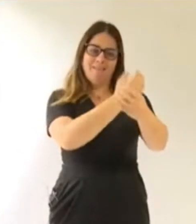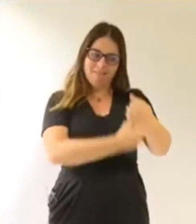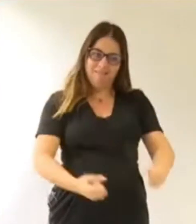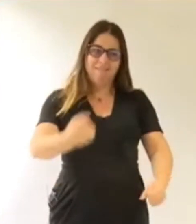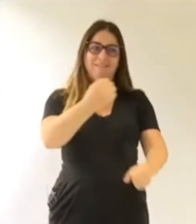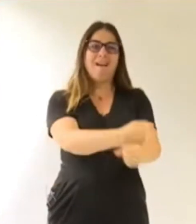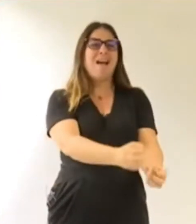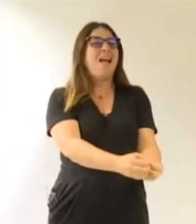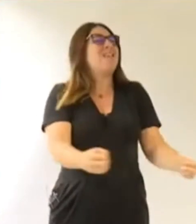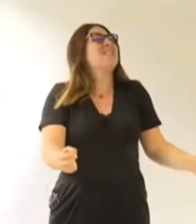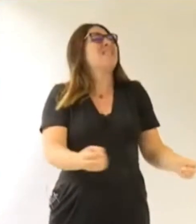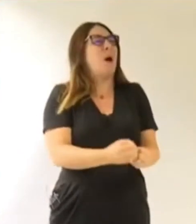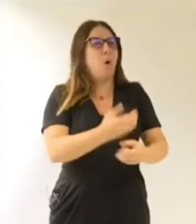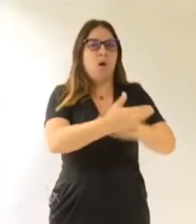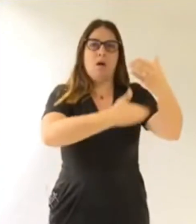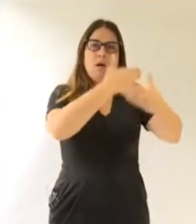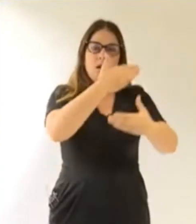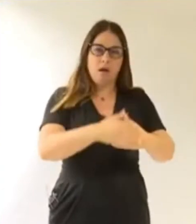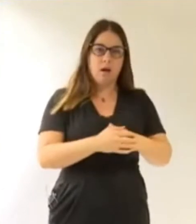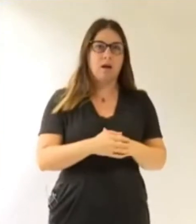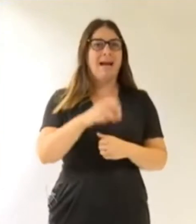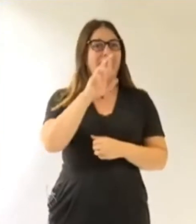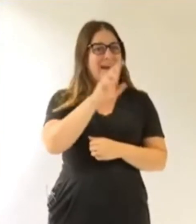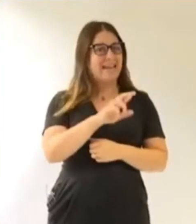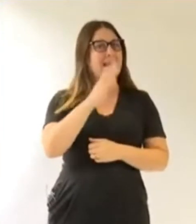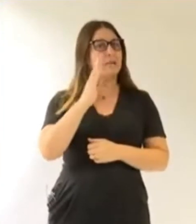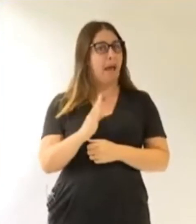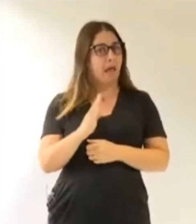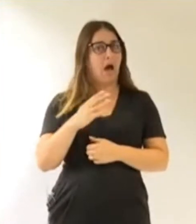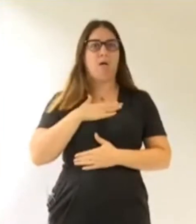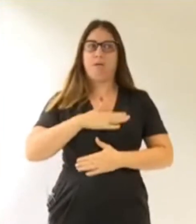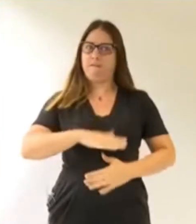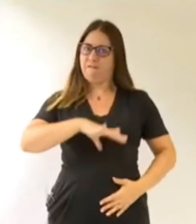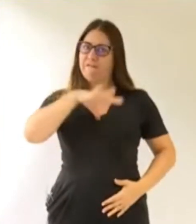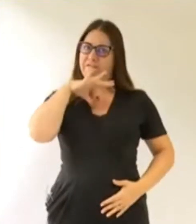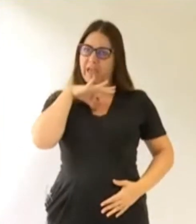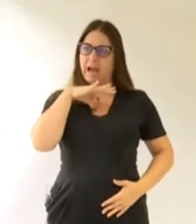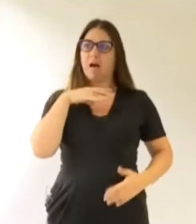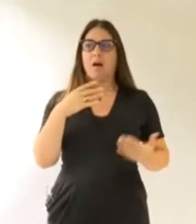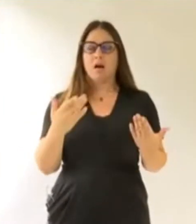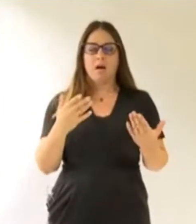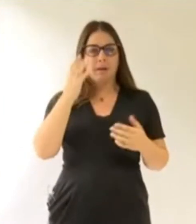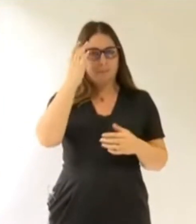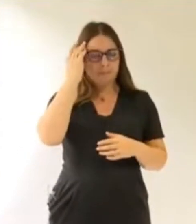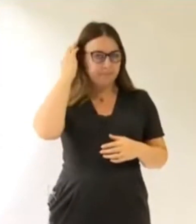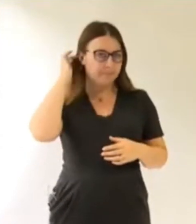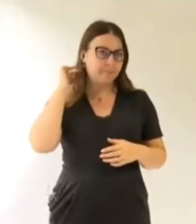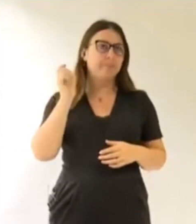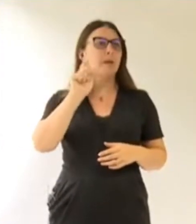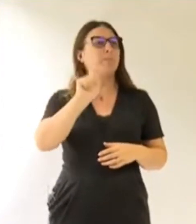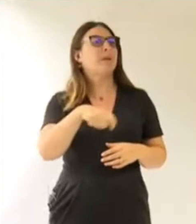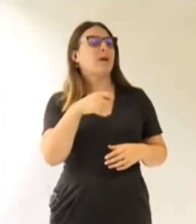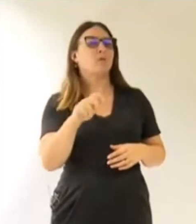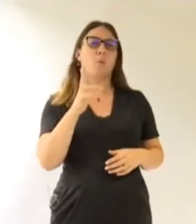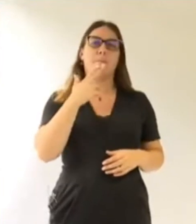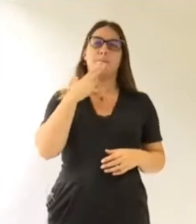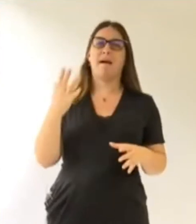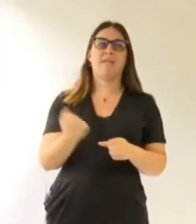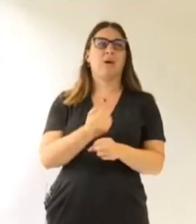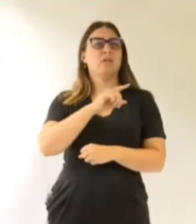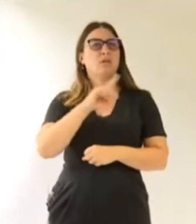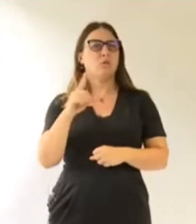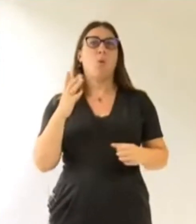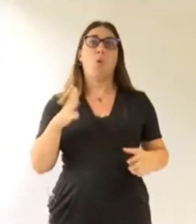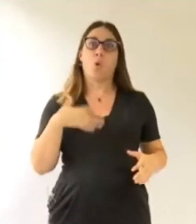partir de zéro, c'est le quartier de Reignes-Bayard, nous en sommes extrêmement fiers, il n a pas que des qualités, etc. Bien sûr, tout n'est jamais tout réussi. Heureusement,